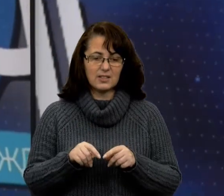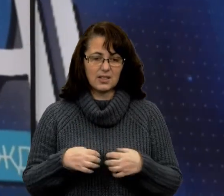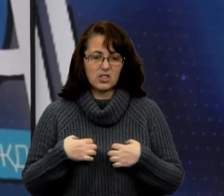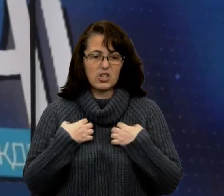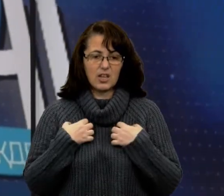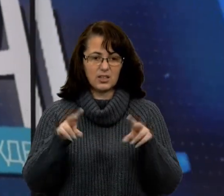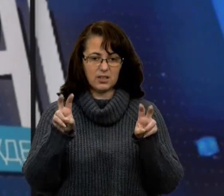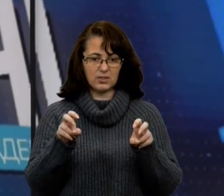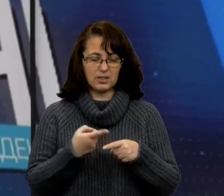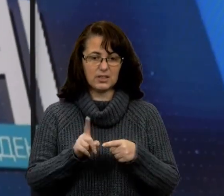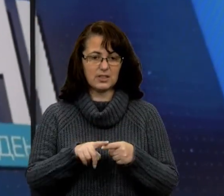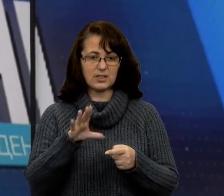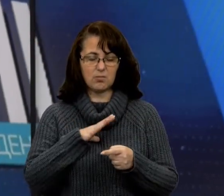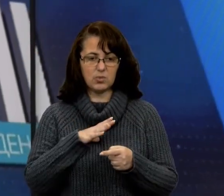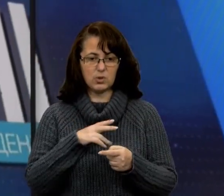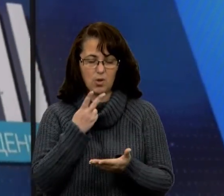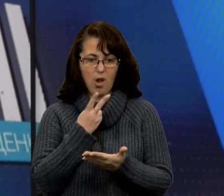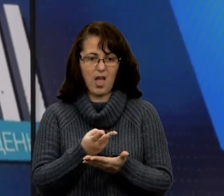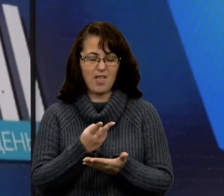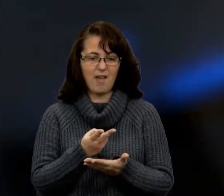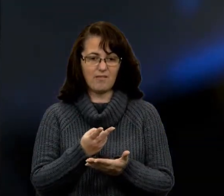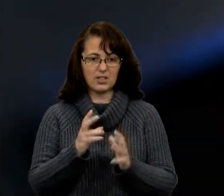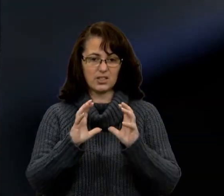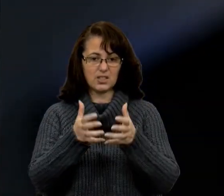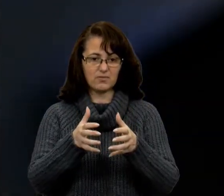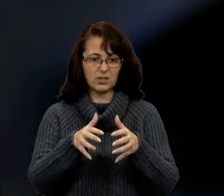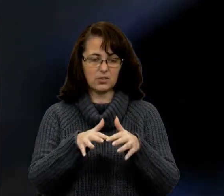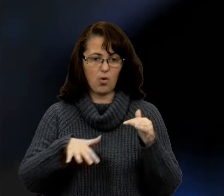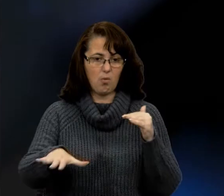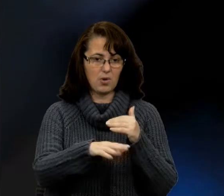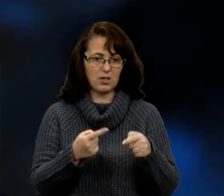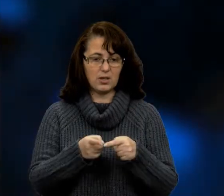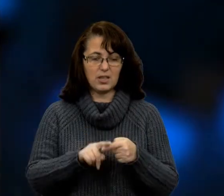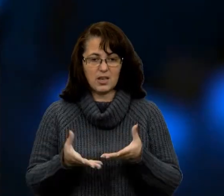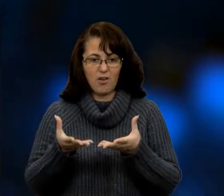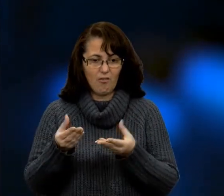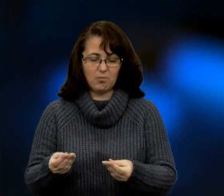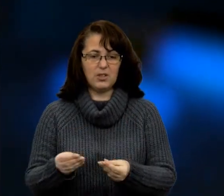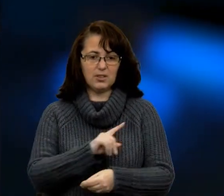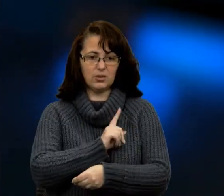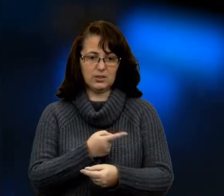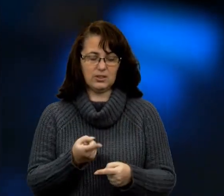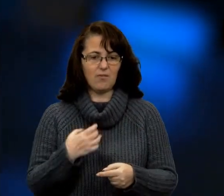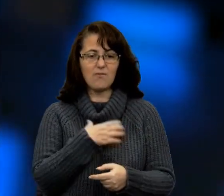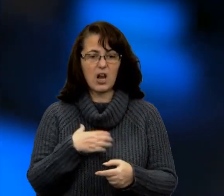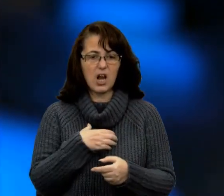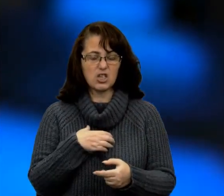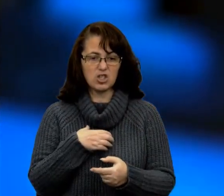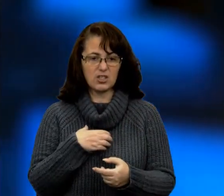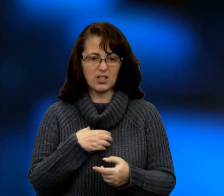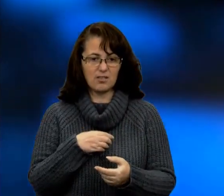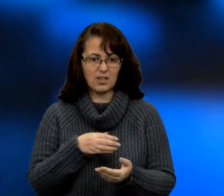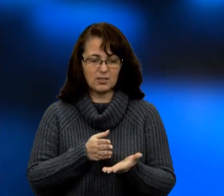Це було явище світлого, яке вплинуло абсолютно на, це у нас ключових точок історії, це світньої історії